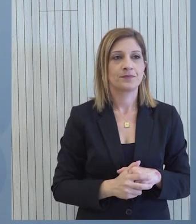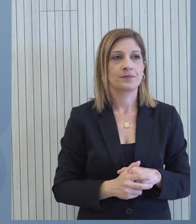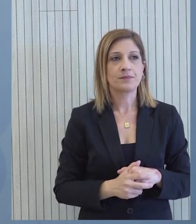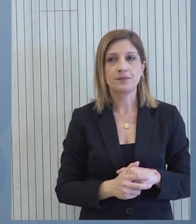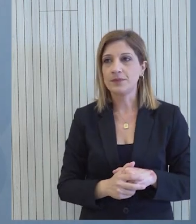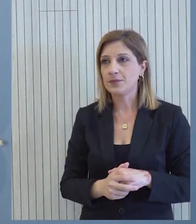Ευχαριστώ